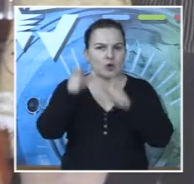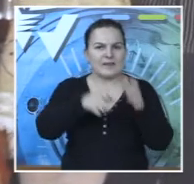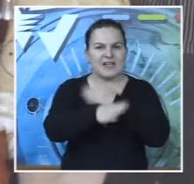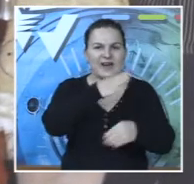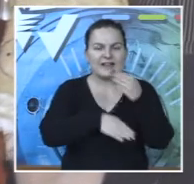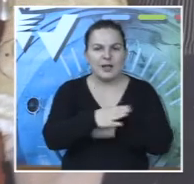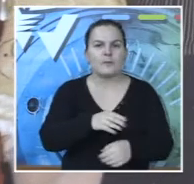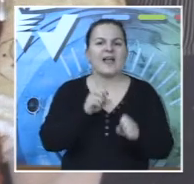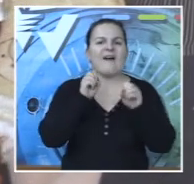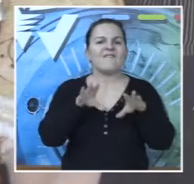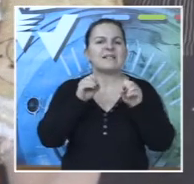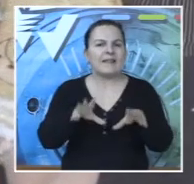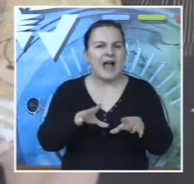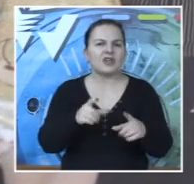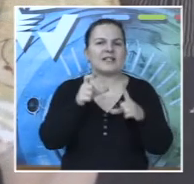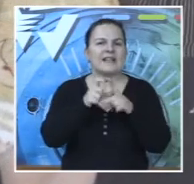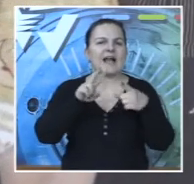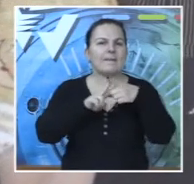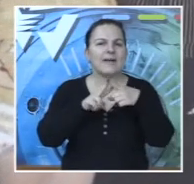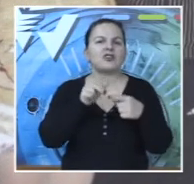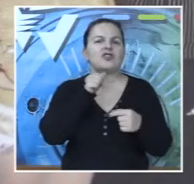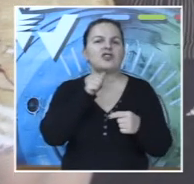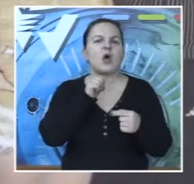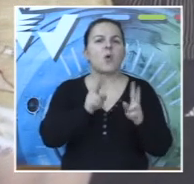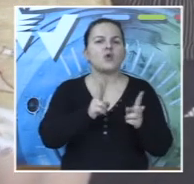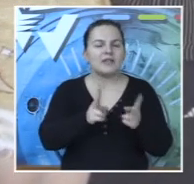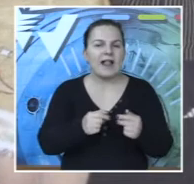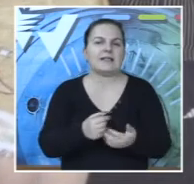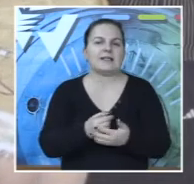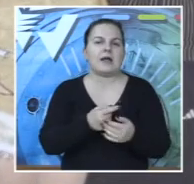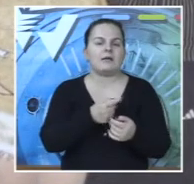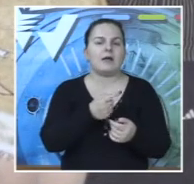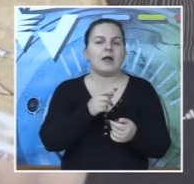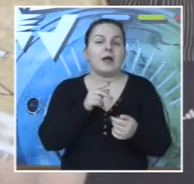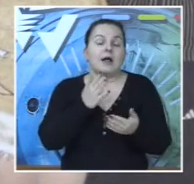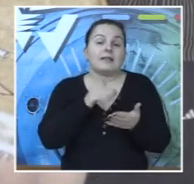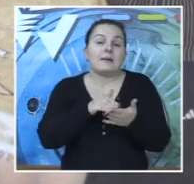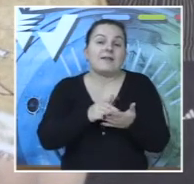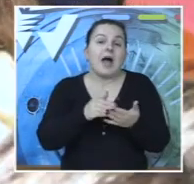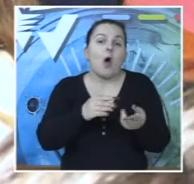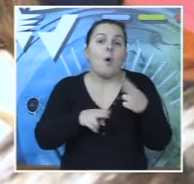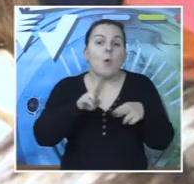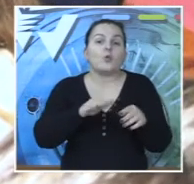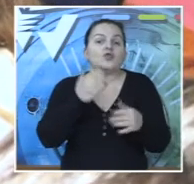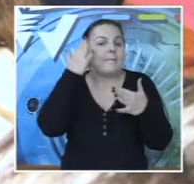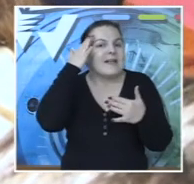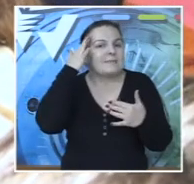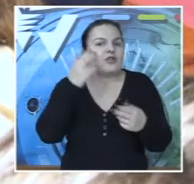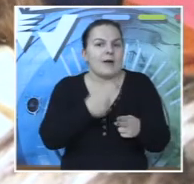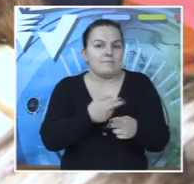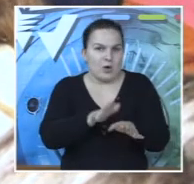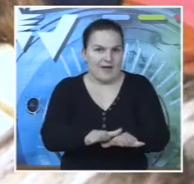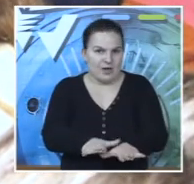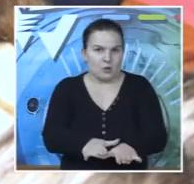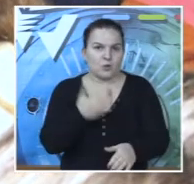Vaspitačica Draga Perišić, kao i učiteljice Nada Lekić i Jasmina Gošnić, omogućile su bezbižan boravak da upisa u srednju